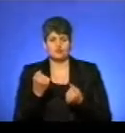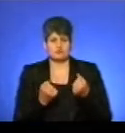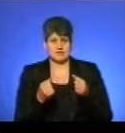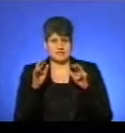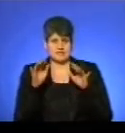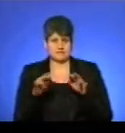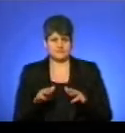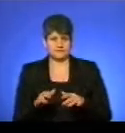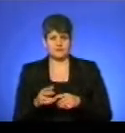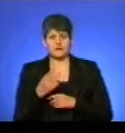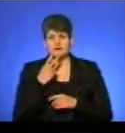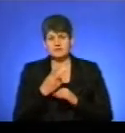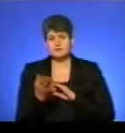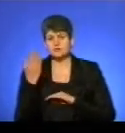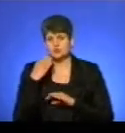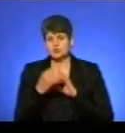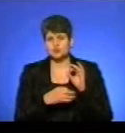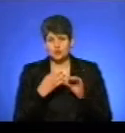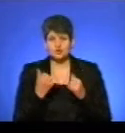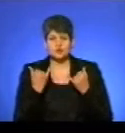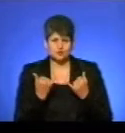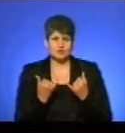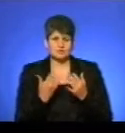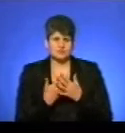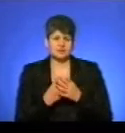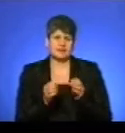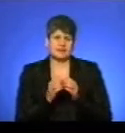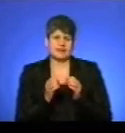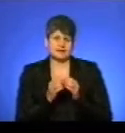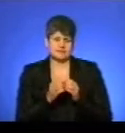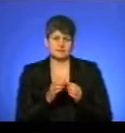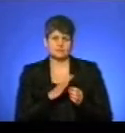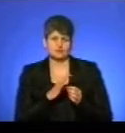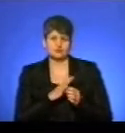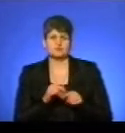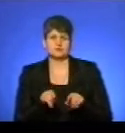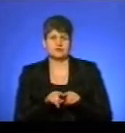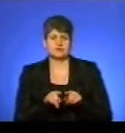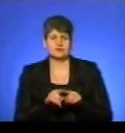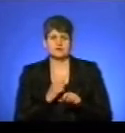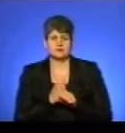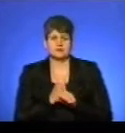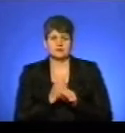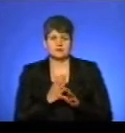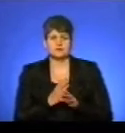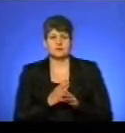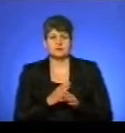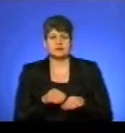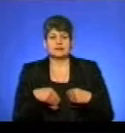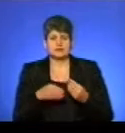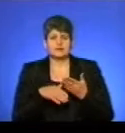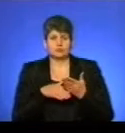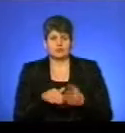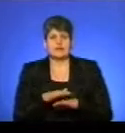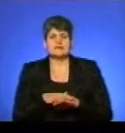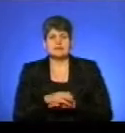враховуючи минулу добу і сьогодній день, близько 10 таких залучень наших підрозділів ми здійснили для надання допомоги населенню.